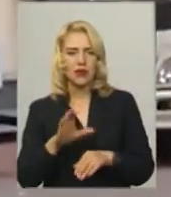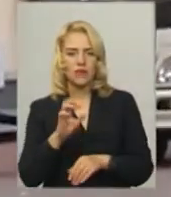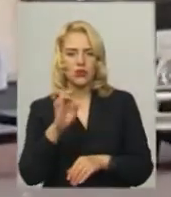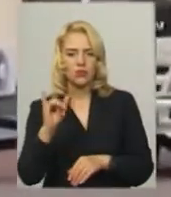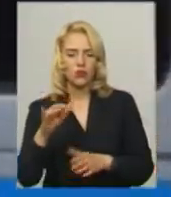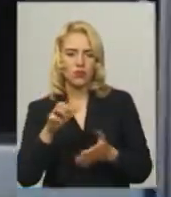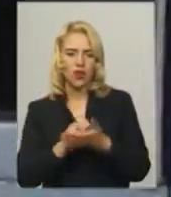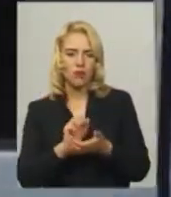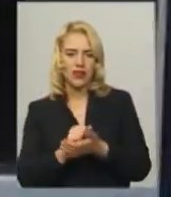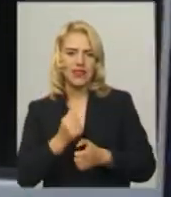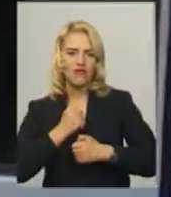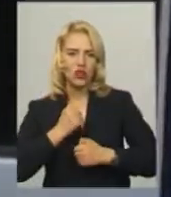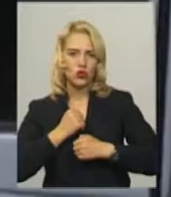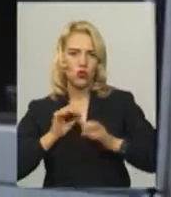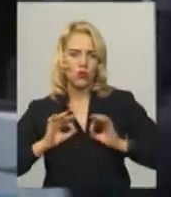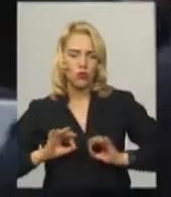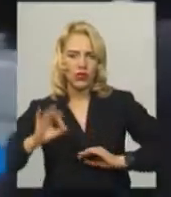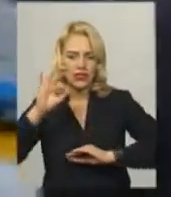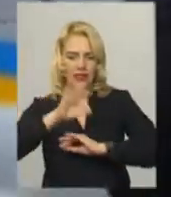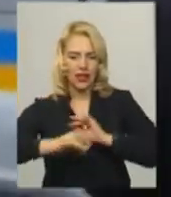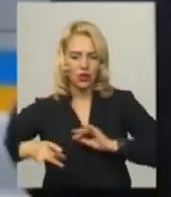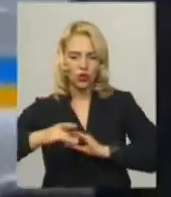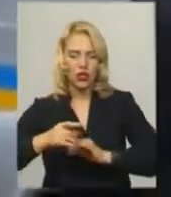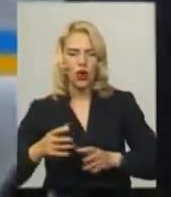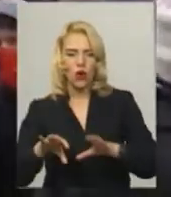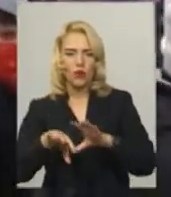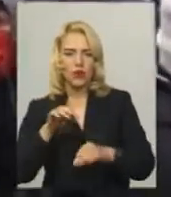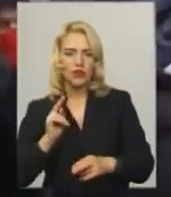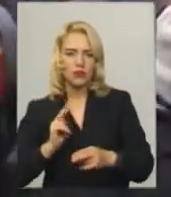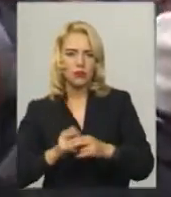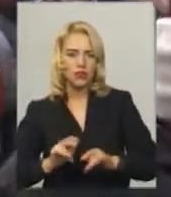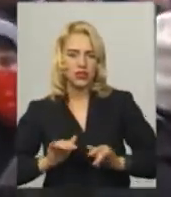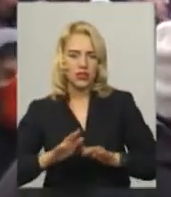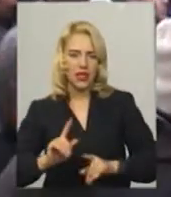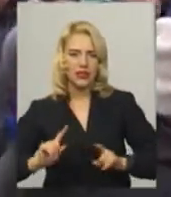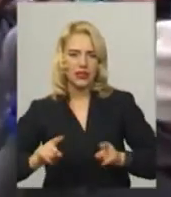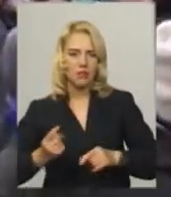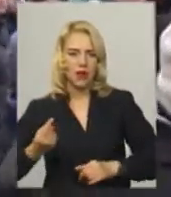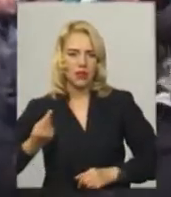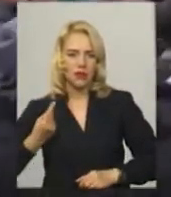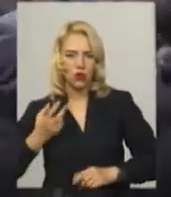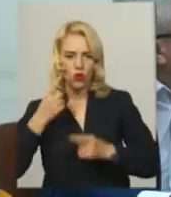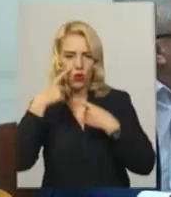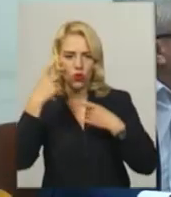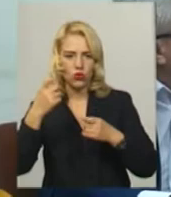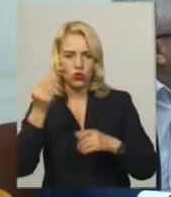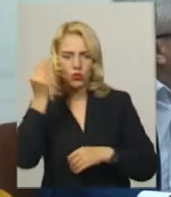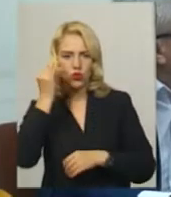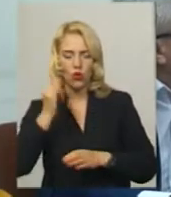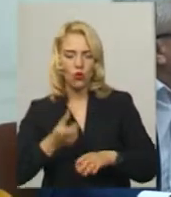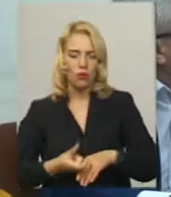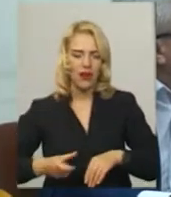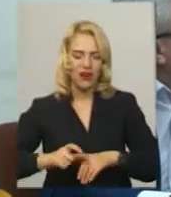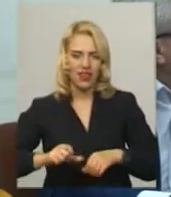прокуратура з Західного регіону. Віктору Крайтору обирають запобіжний Захід у вигляді тримання під вартою та оголошують підозру у перевищенні службових